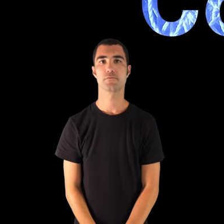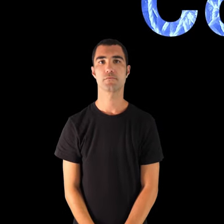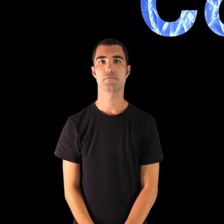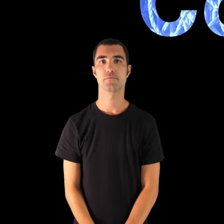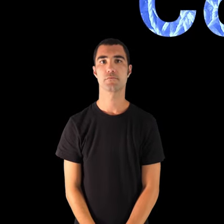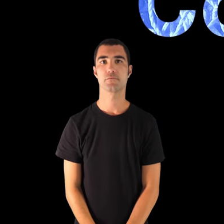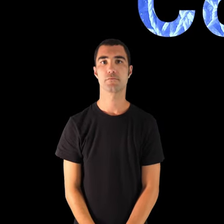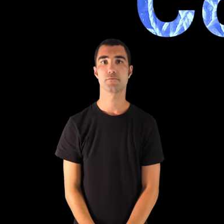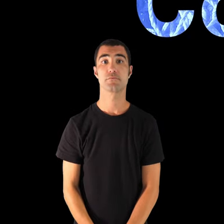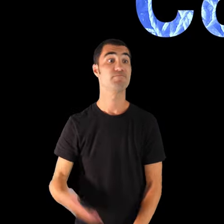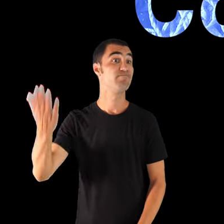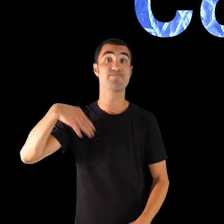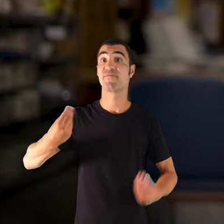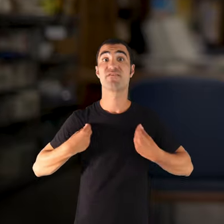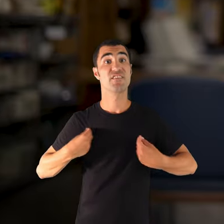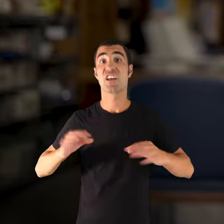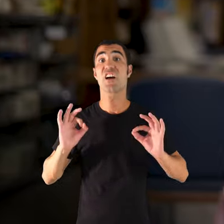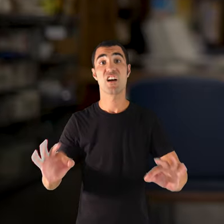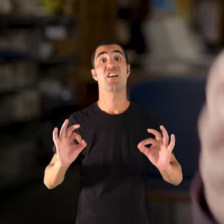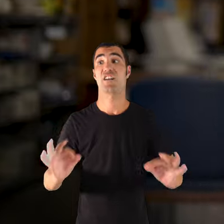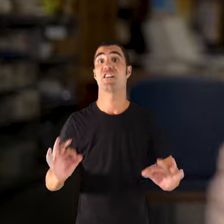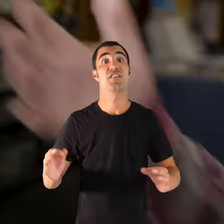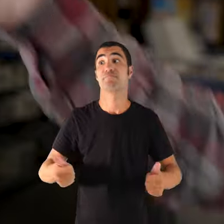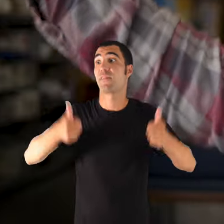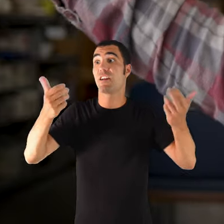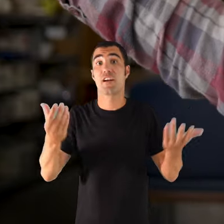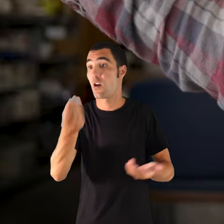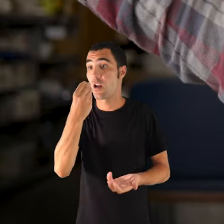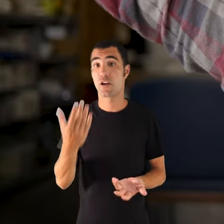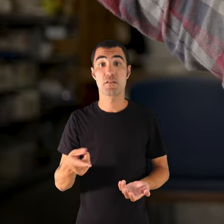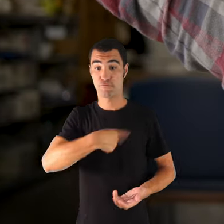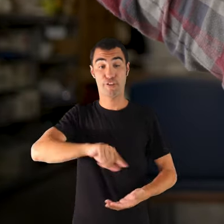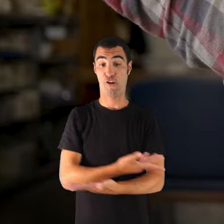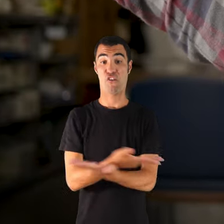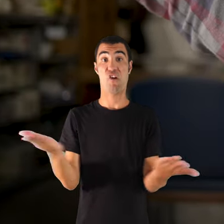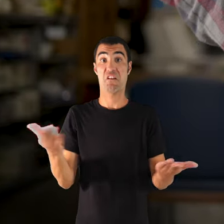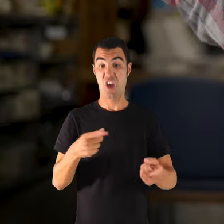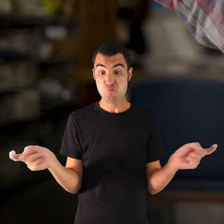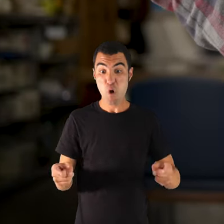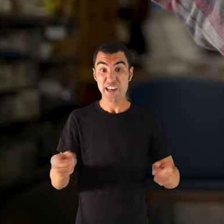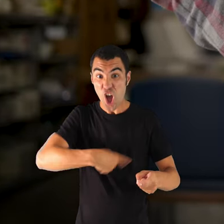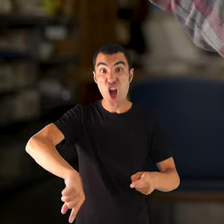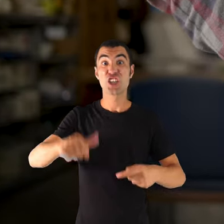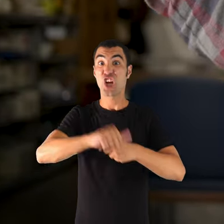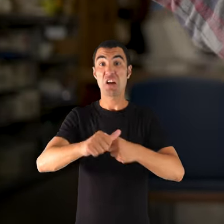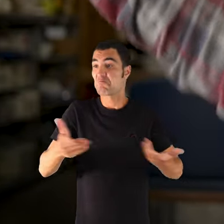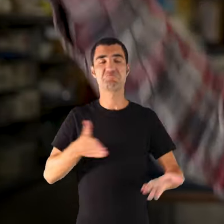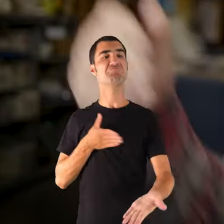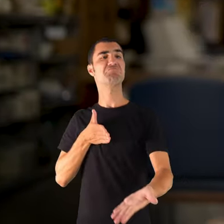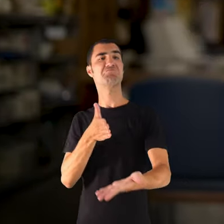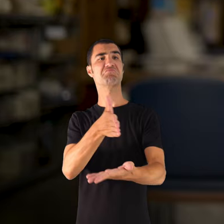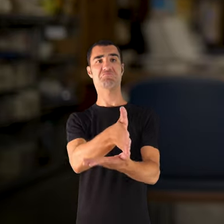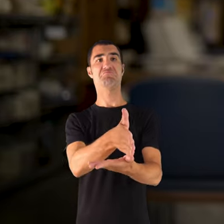Era la manera de viure, era la manera de viure. Mira tu, si hi havia confiança que arribàrem a entrar fins dins l'esport, aquí a la plaça de la Santa Maria,